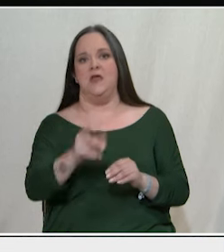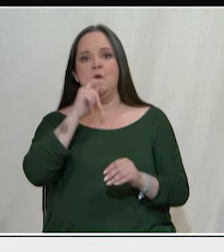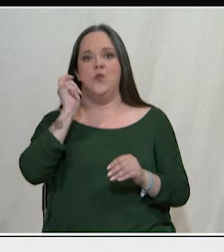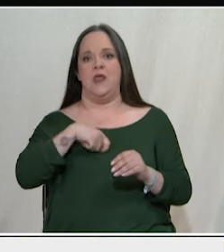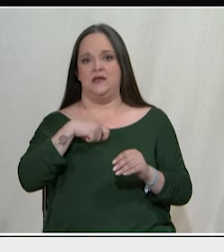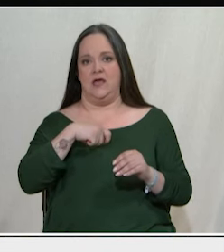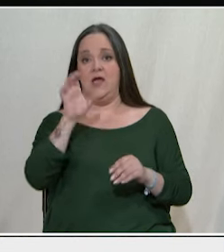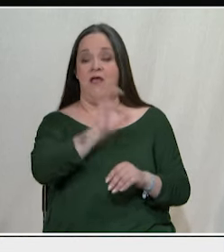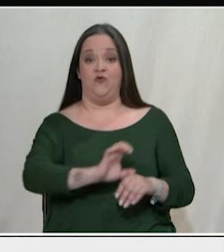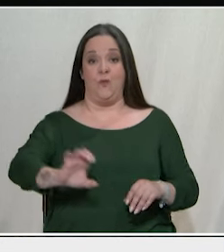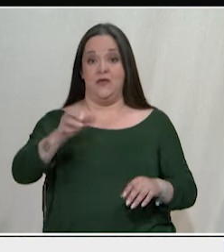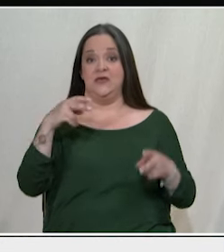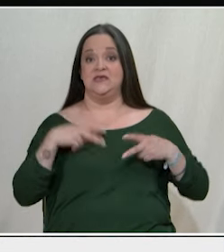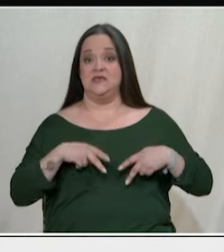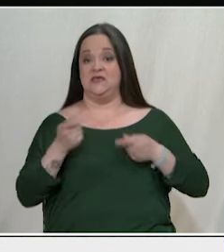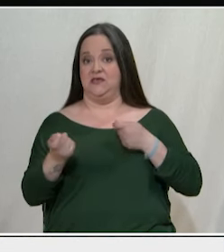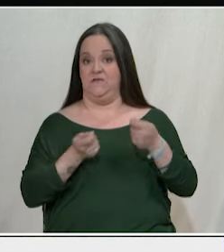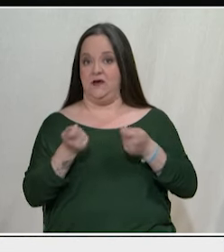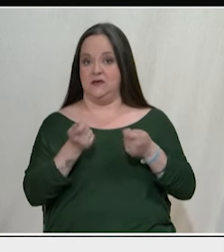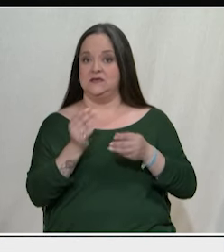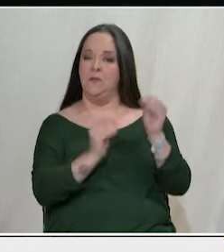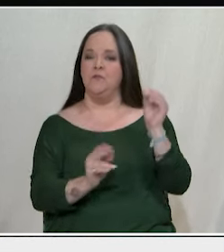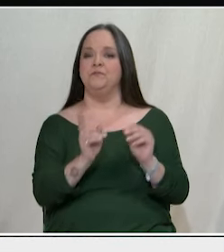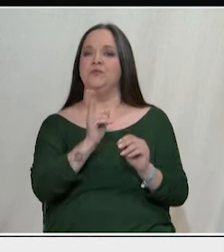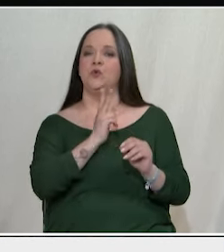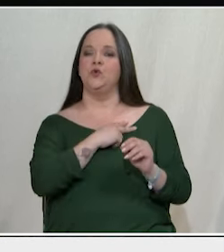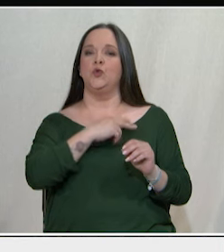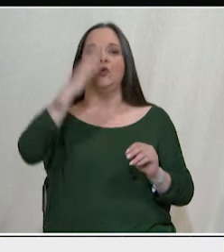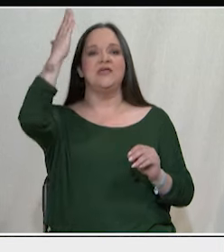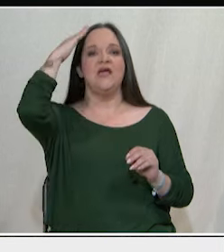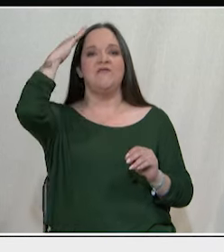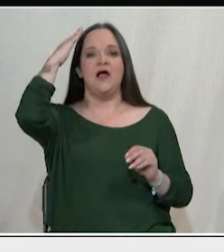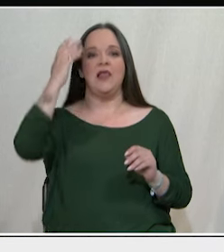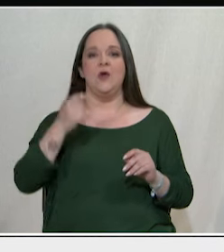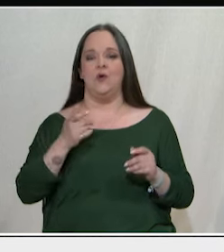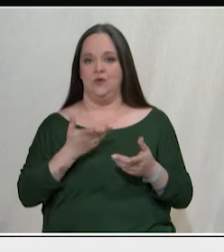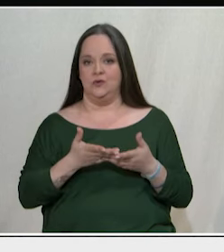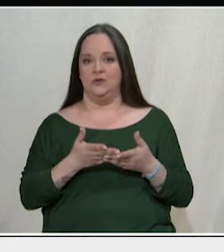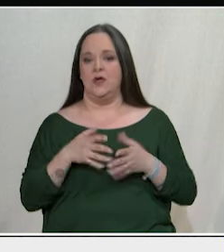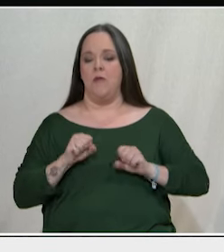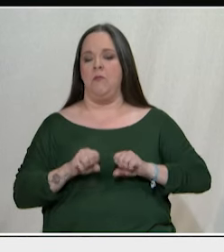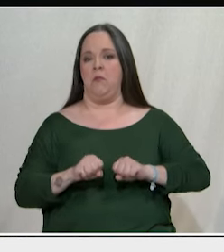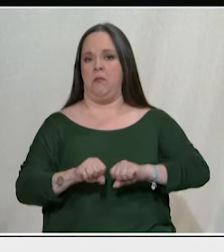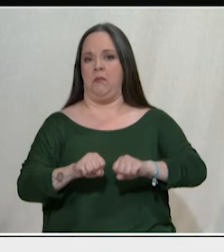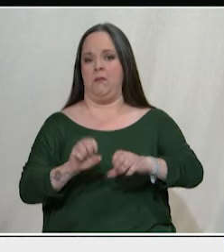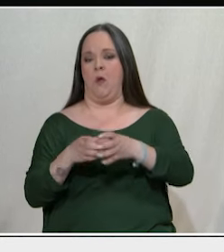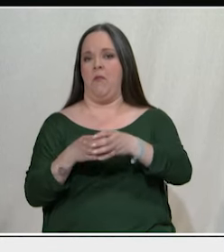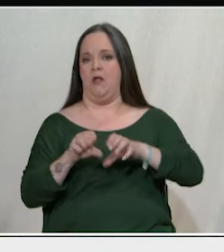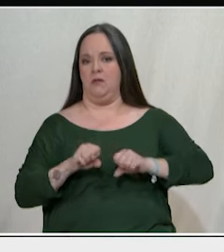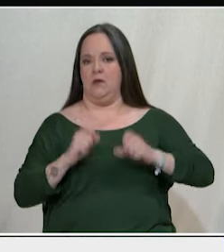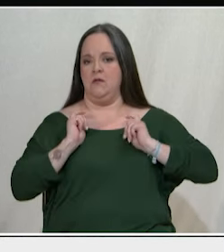Οι ευρωπαϊκές κυβερνήσεις, πιο σωστά το κεφάλαιο και οι υπεριαλιστές στην Ευρώπη,